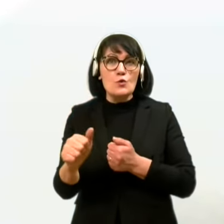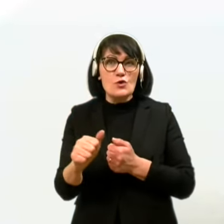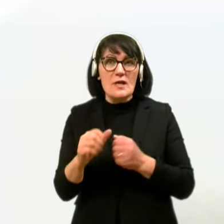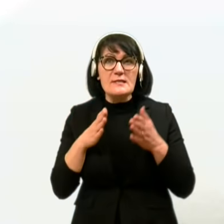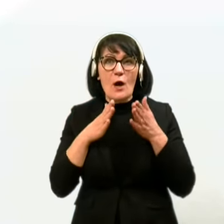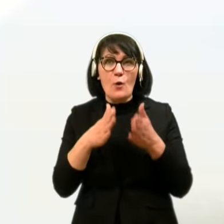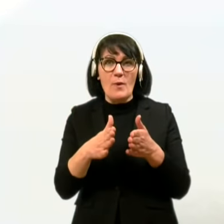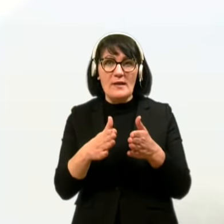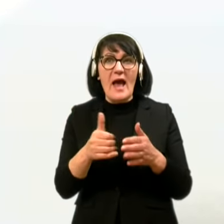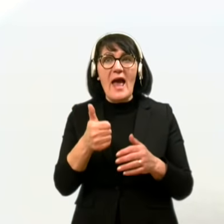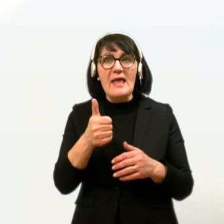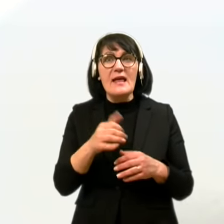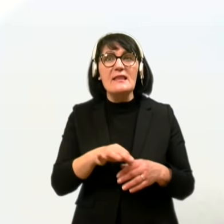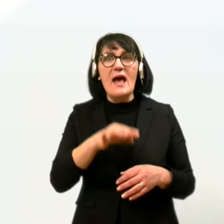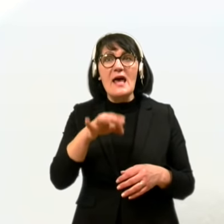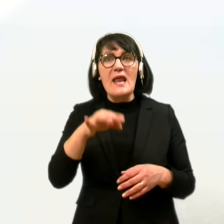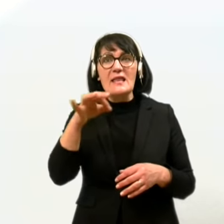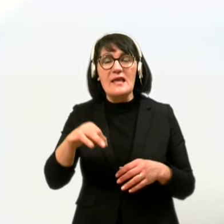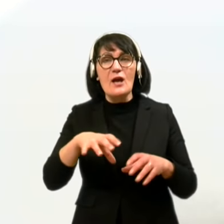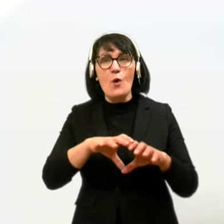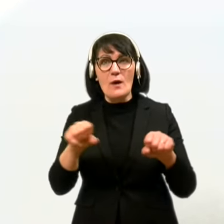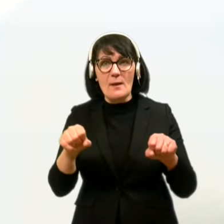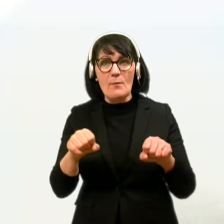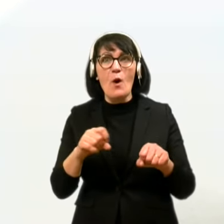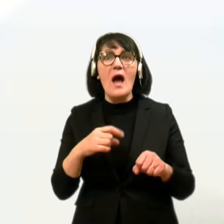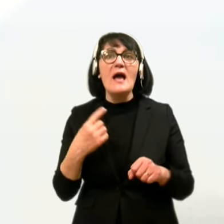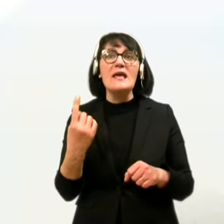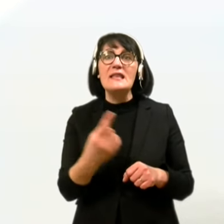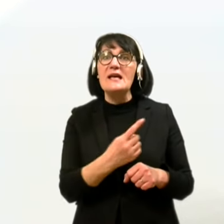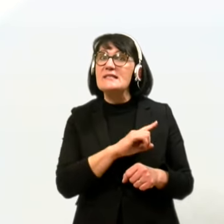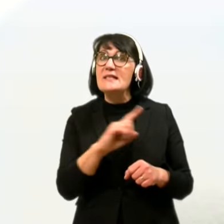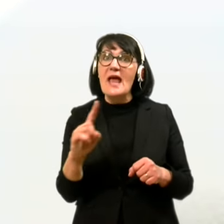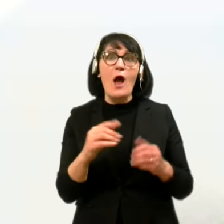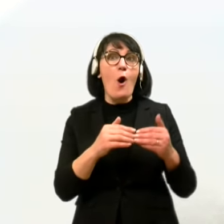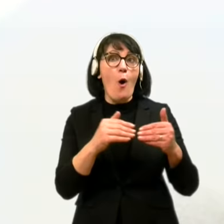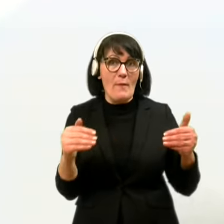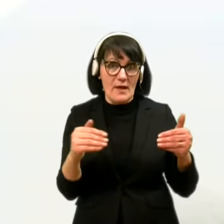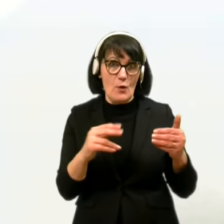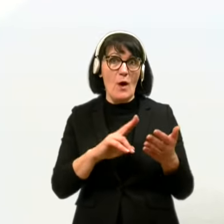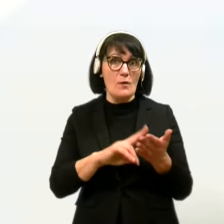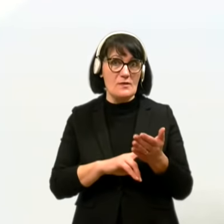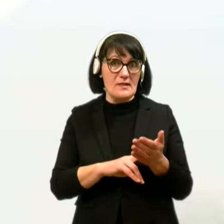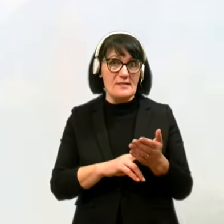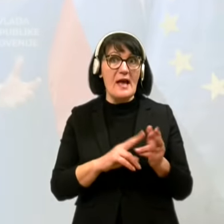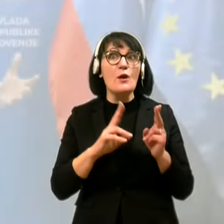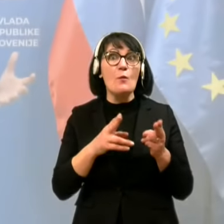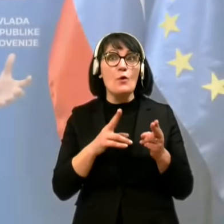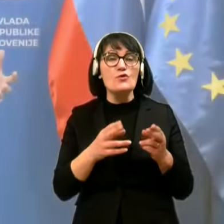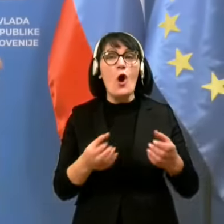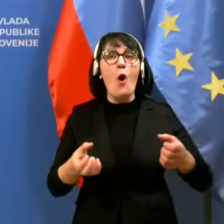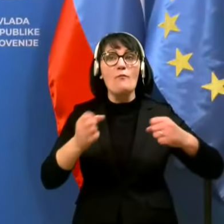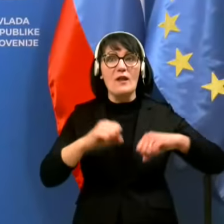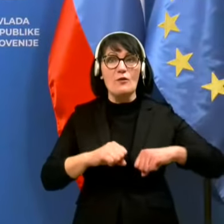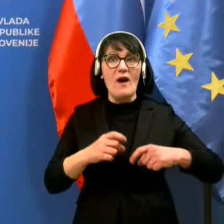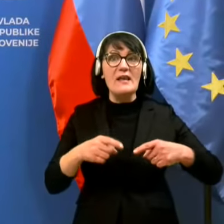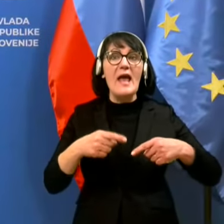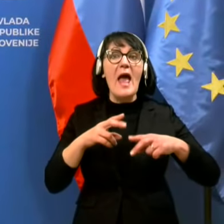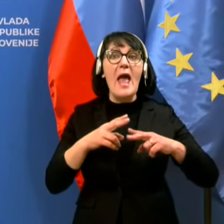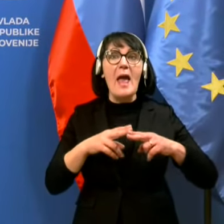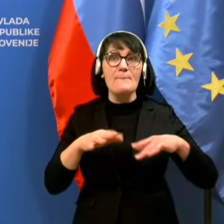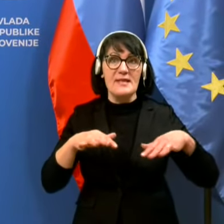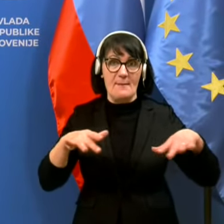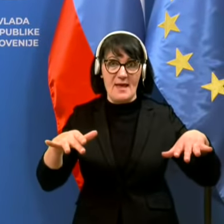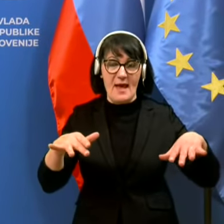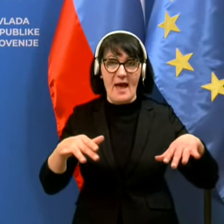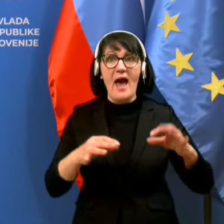eden redkih ukrepov, dajmo reči, ki nas ne omejuje v resnici in omogoča obvladovanje epidemije. Teda, to je